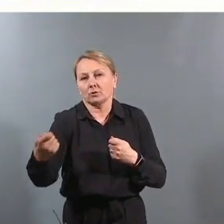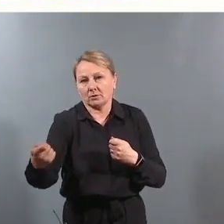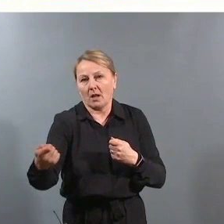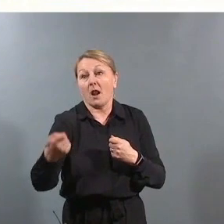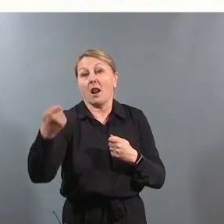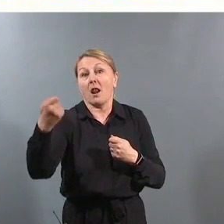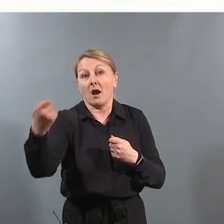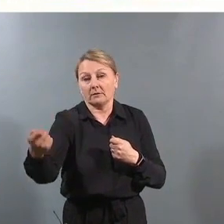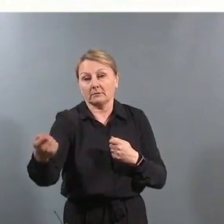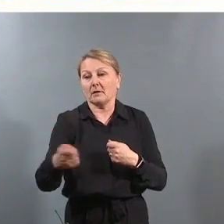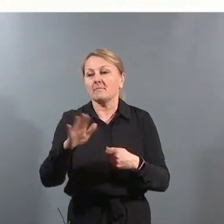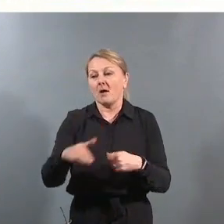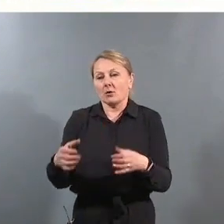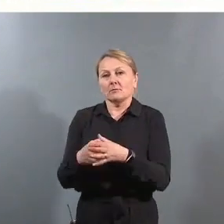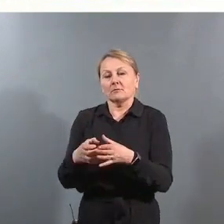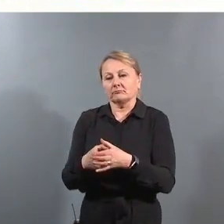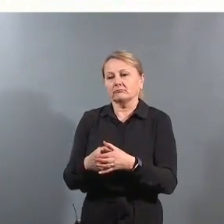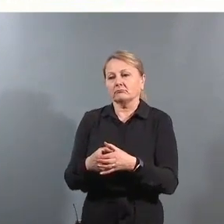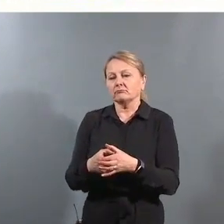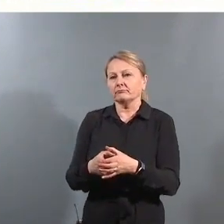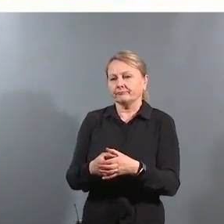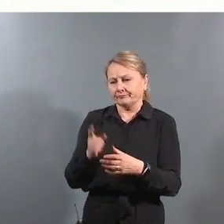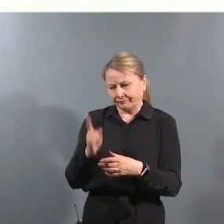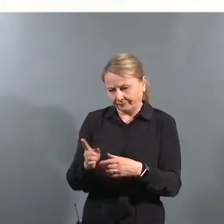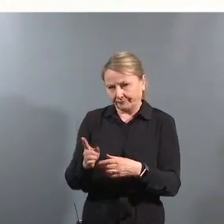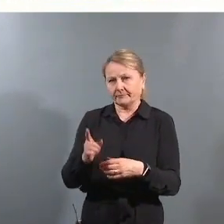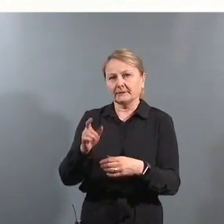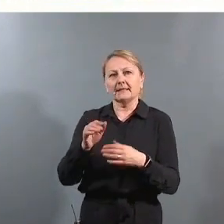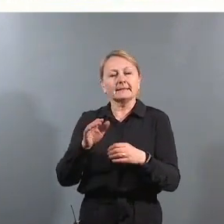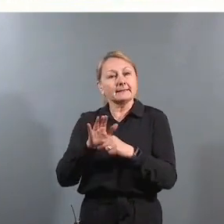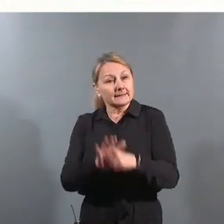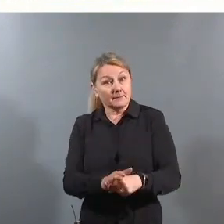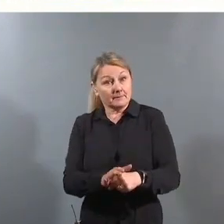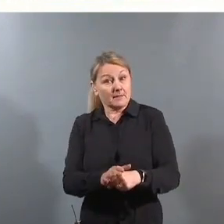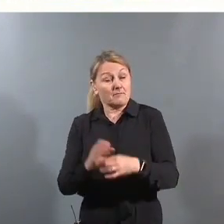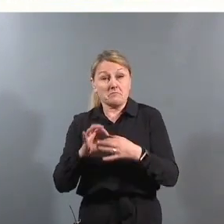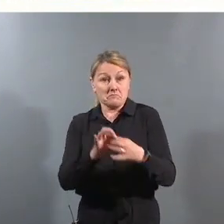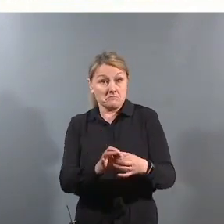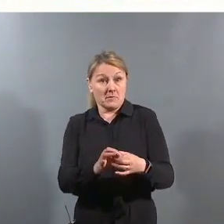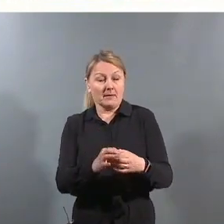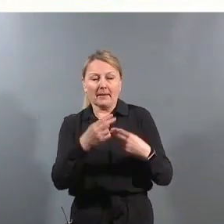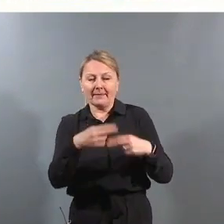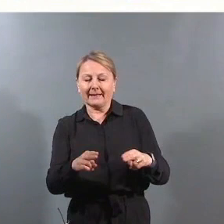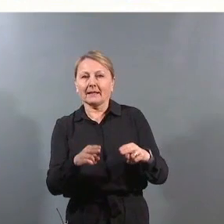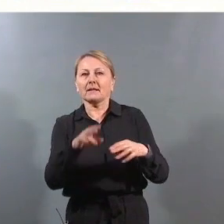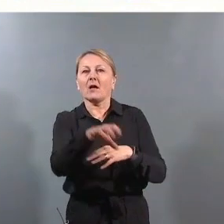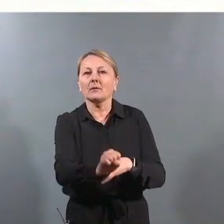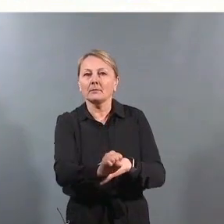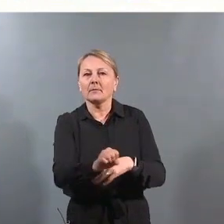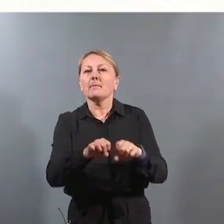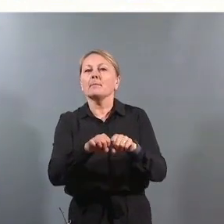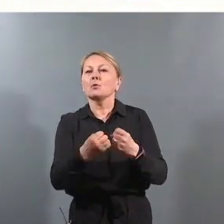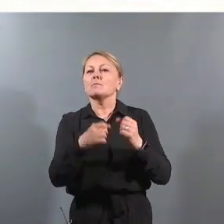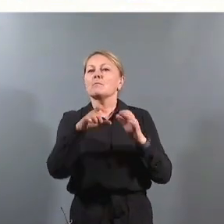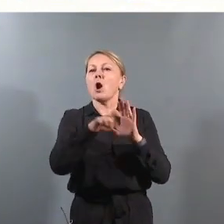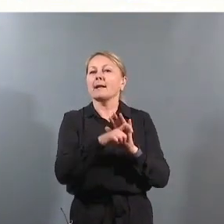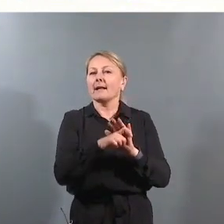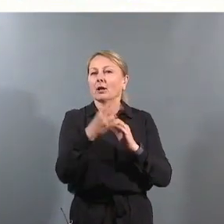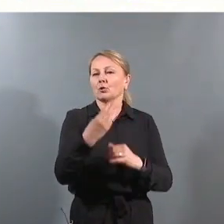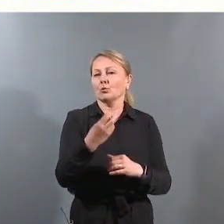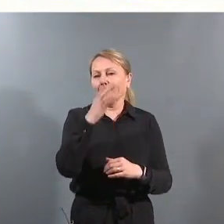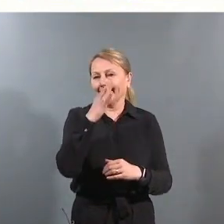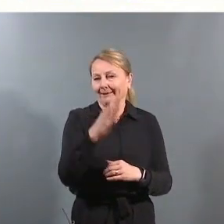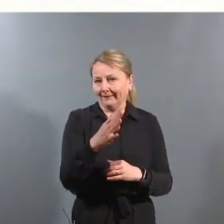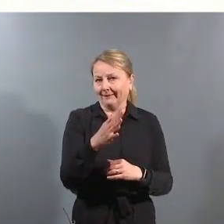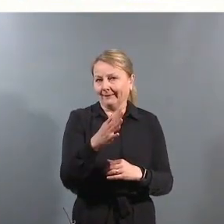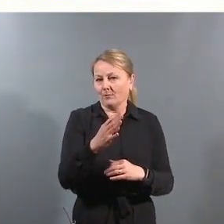Barnekomiteen har understreket at diskriminering ikke bare handler om en benektet adgang, men at det også er et brudd på artikkel 29, og man nå sitt fulle